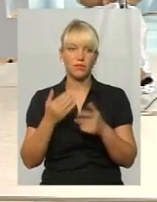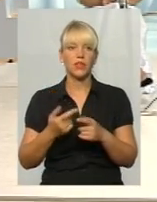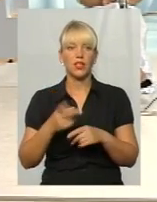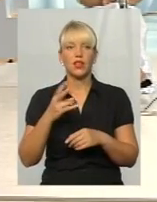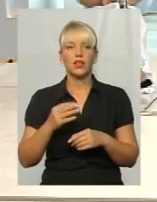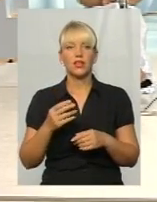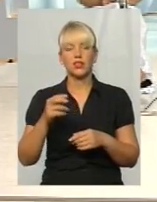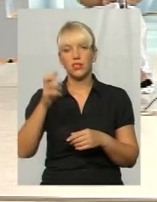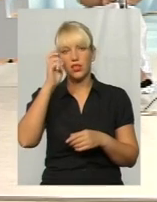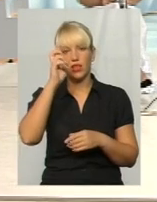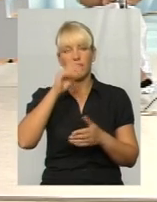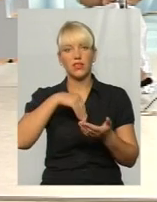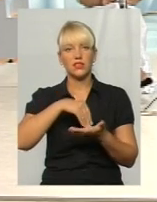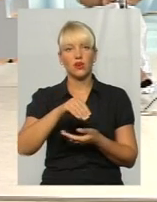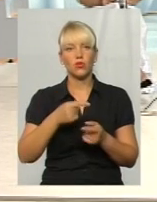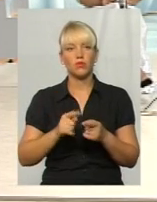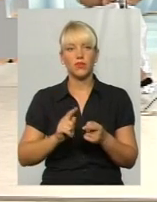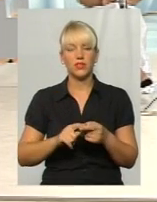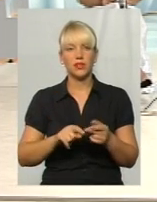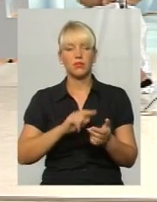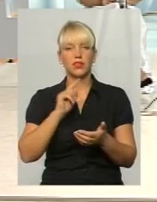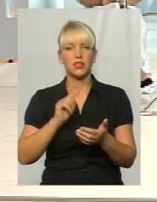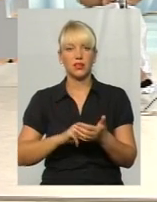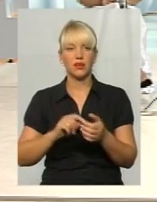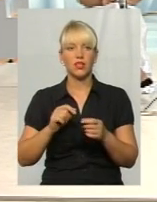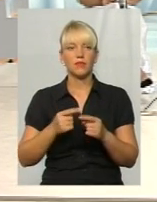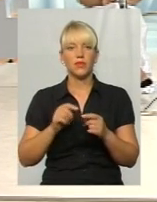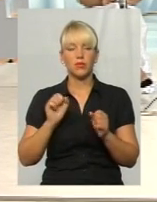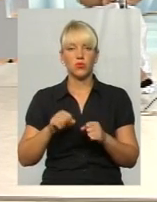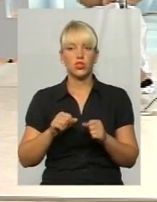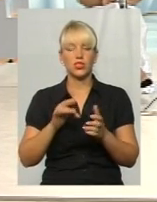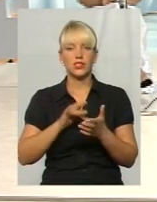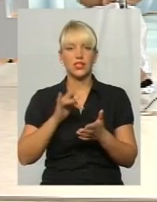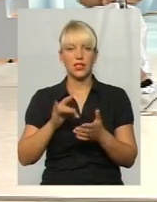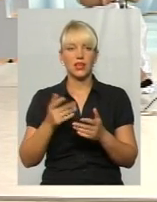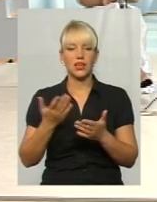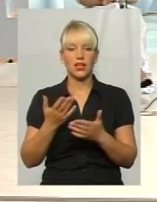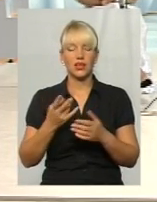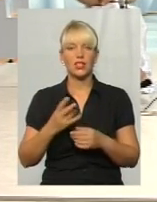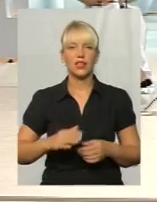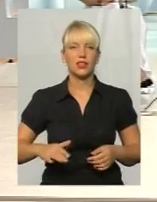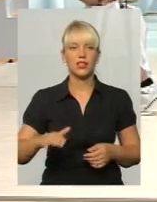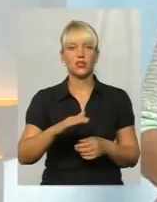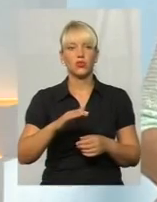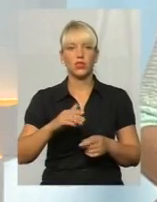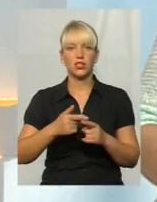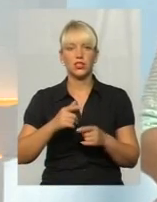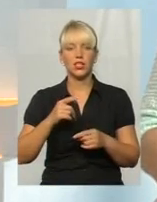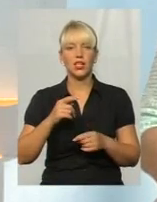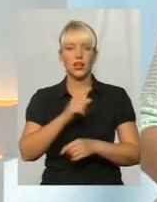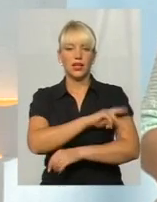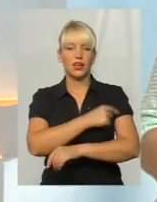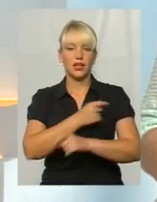державних закупівель, це треба задавати питання на наш гепатологічний центр, який знаходиться на територію інфекційної лікарні. Є завідувачі